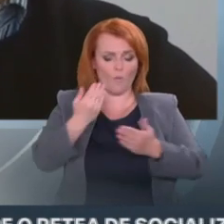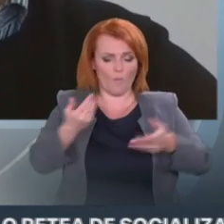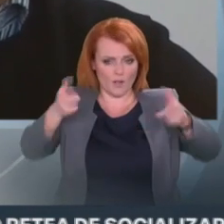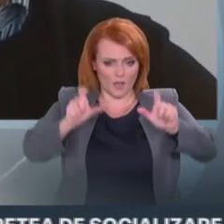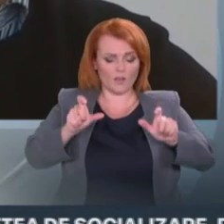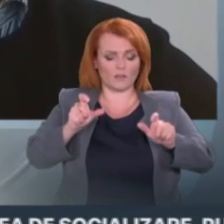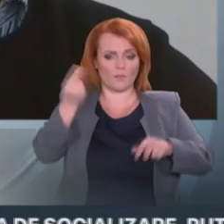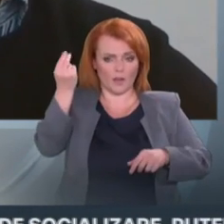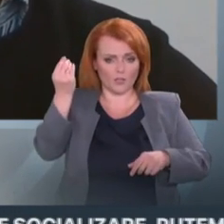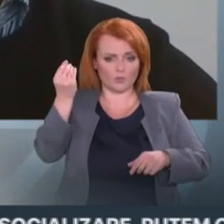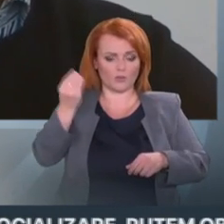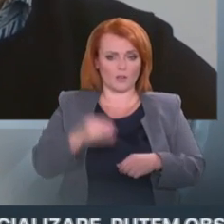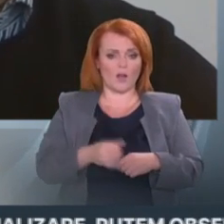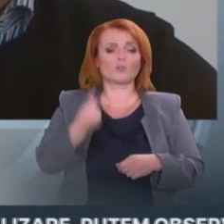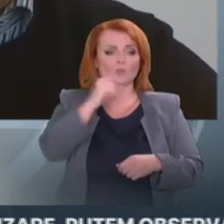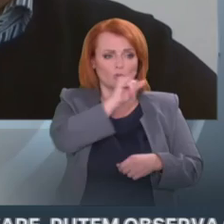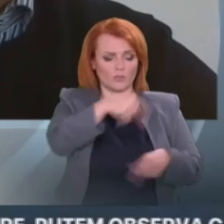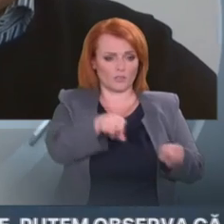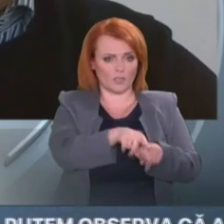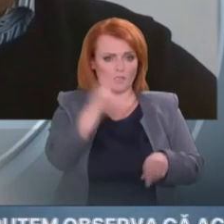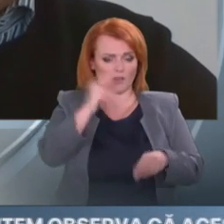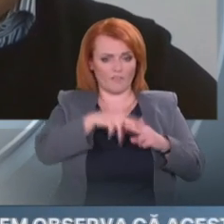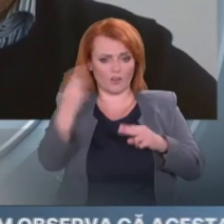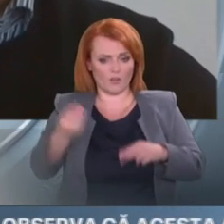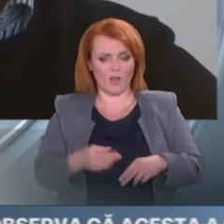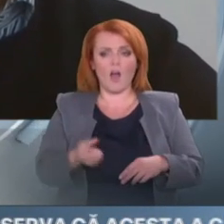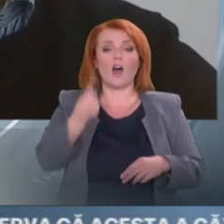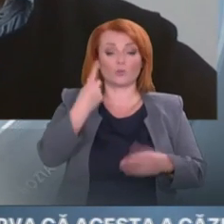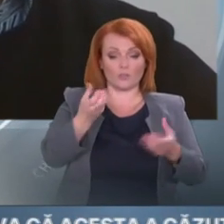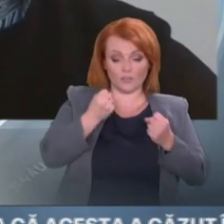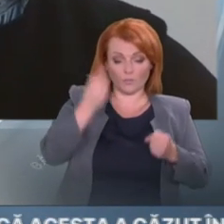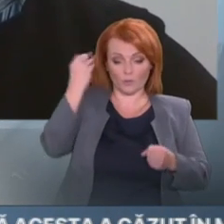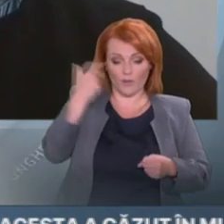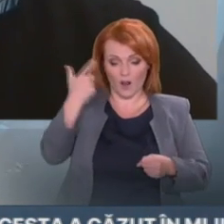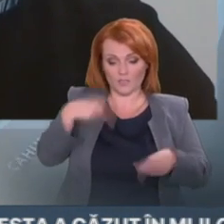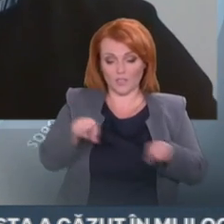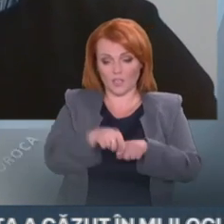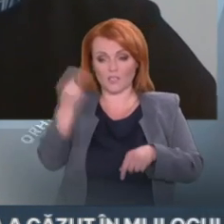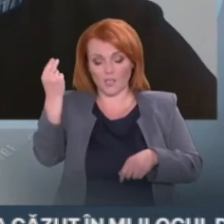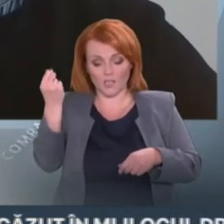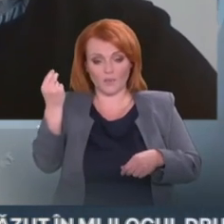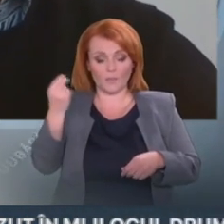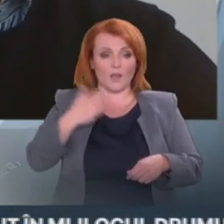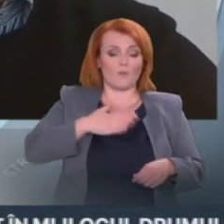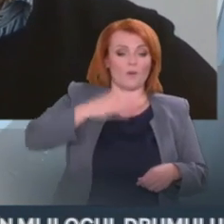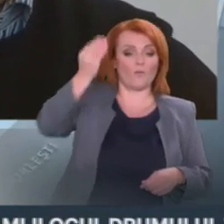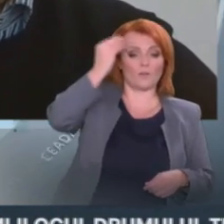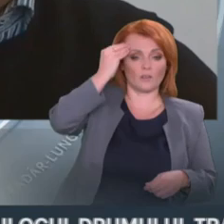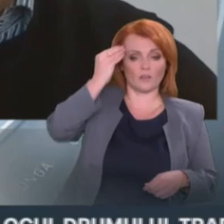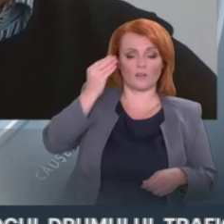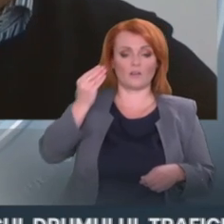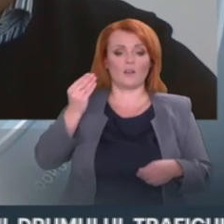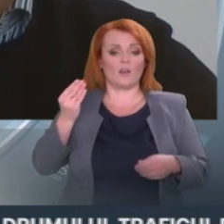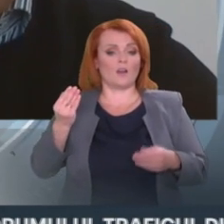Întrebarea dumneavoastră privind de unde MoldovaGaz va lua acești bani este cumva primătoră, fiindcă opinia mea este că noi intrăm într-o situație cu